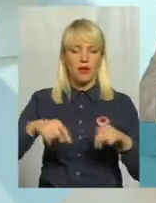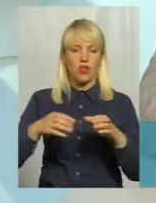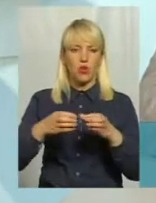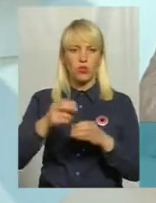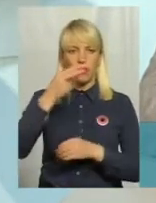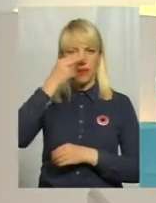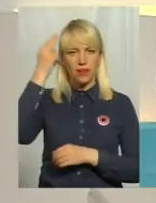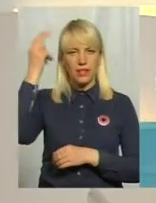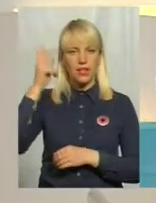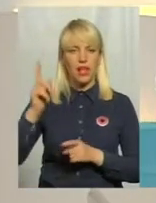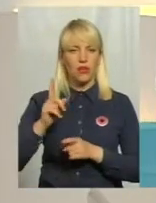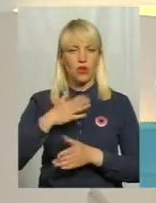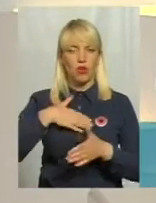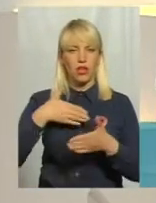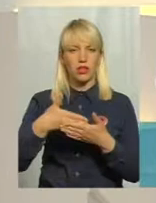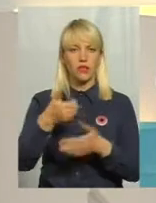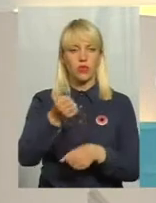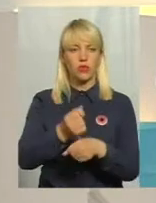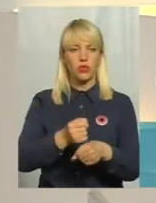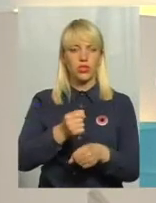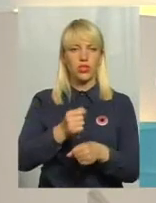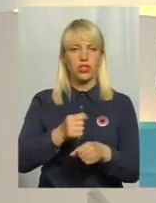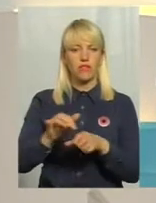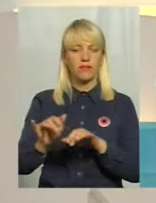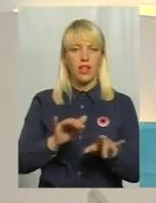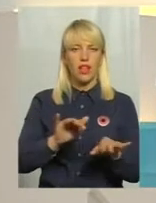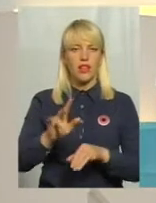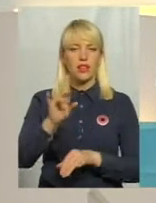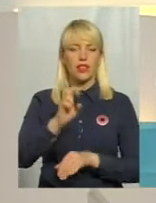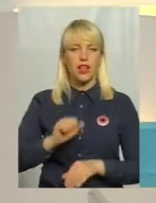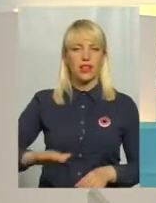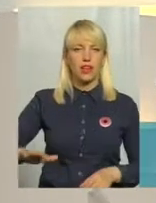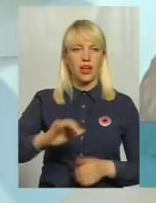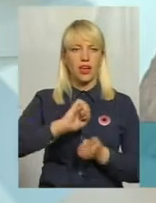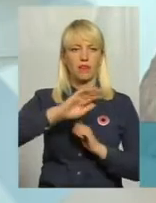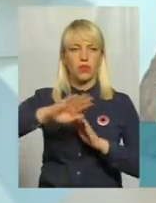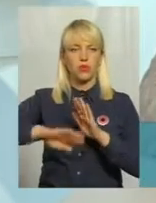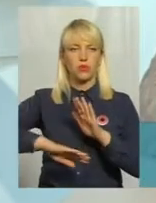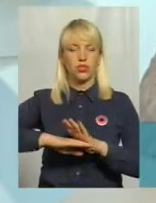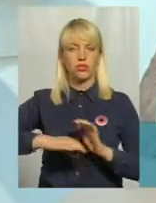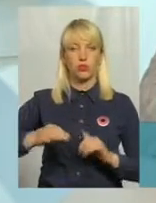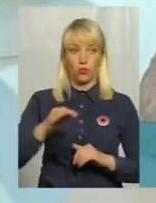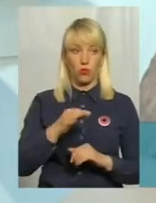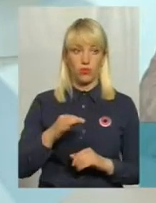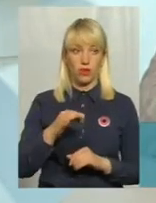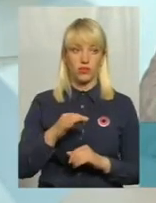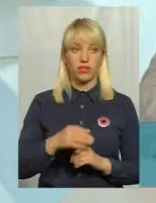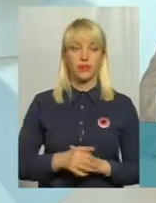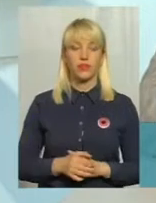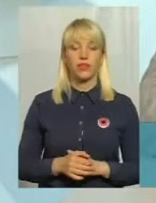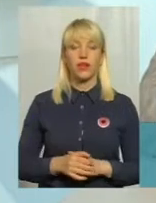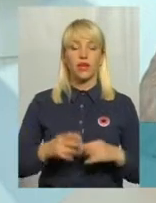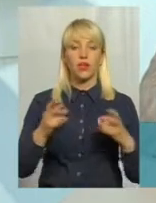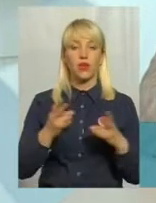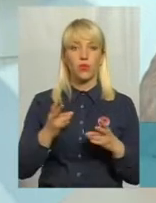надзвичайно активно діяли на теренах тоді Кам'янець-Подільської області. Необхідно